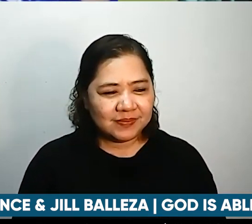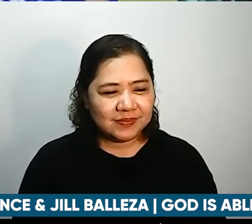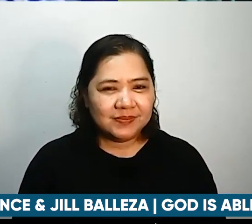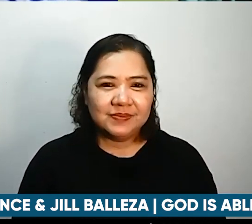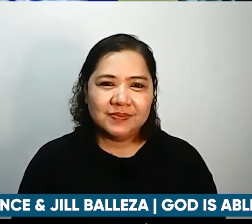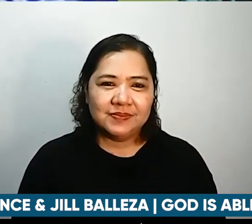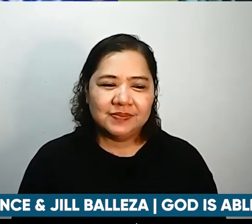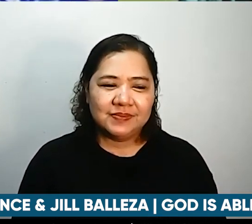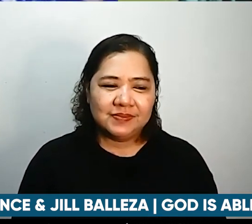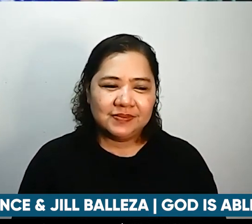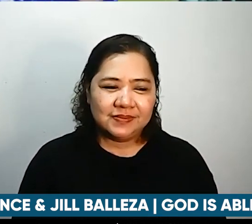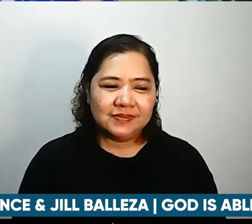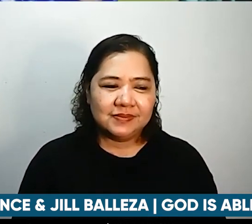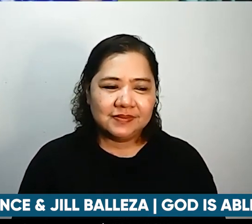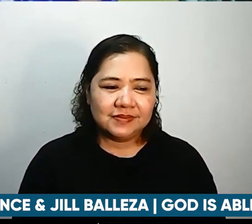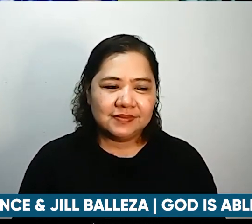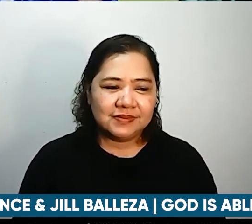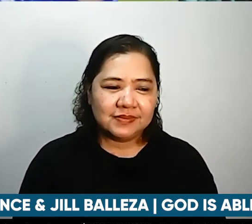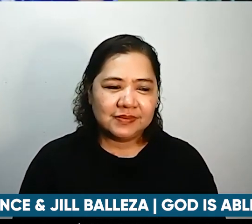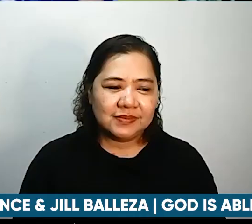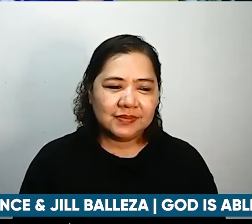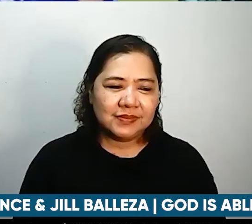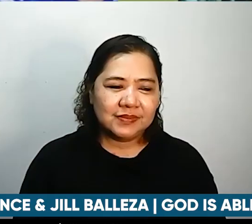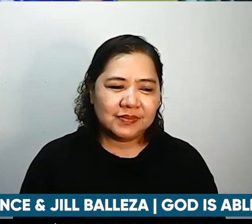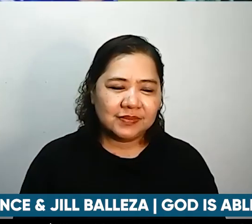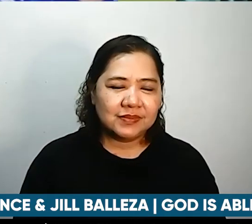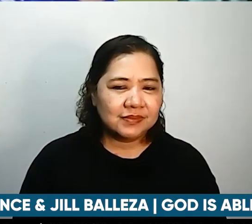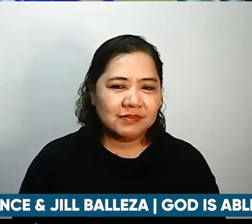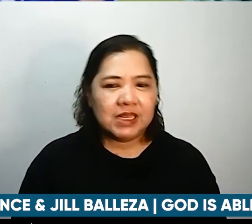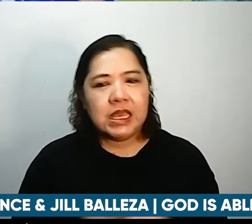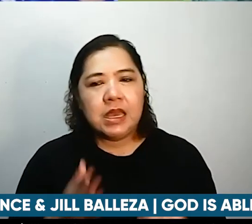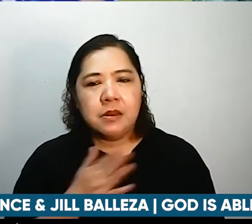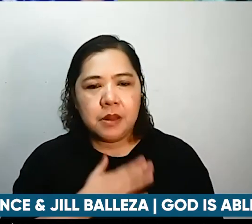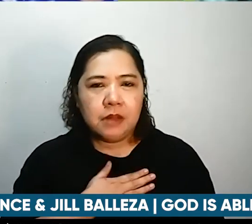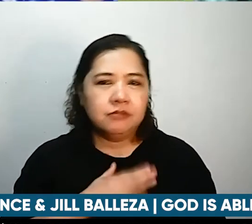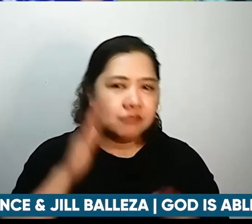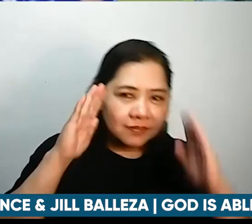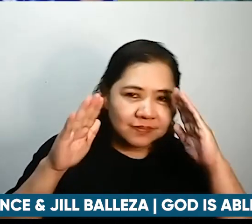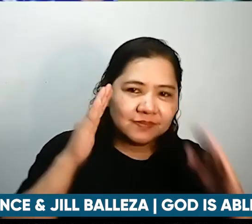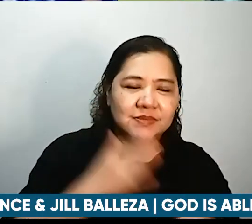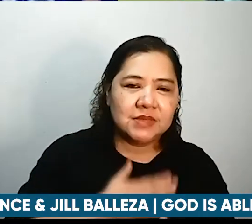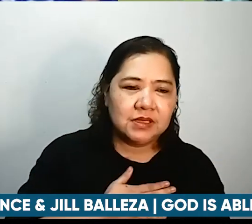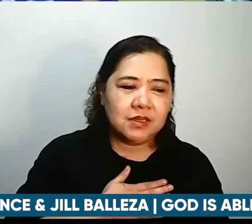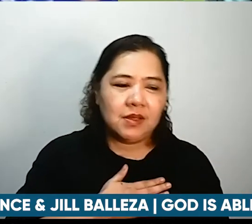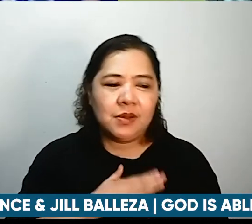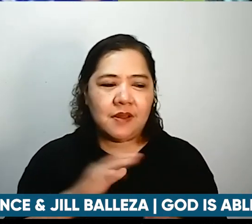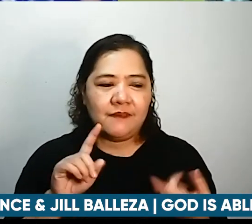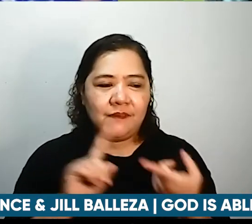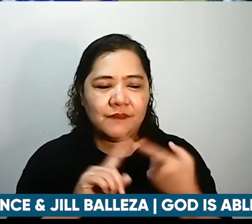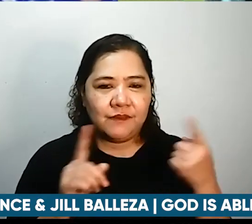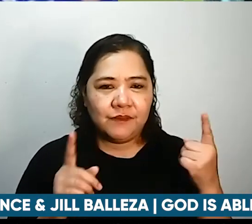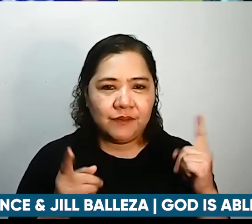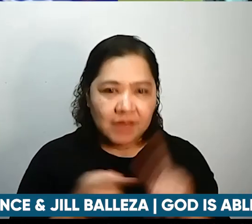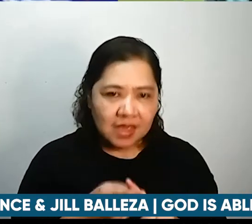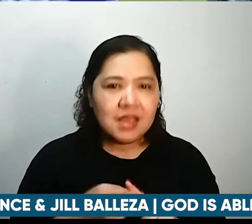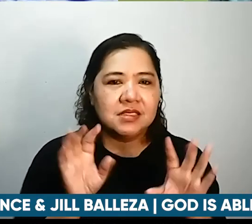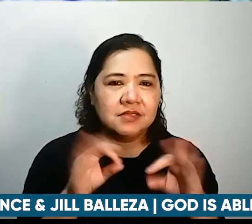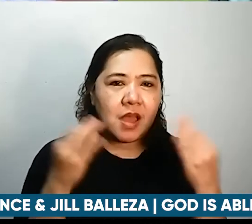yun kinakamusta namin lahat ng mga friends namin families even D groups na nakikinig